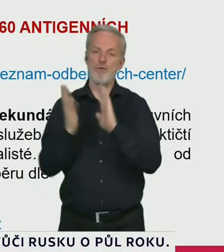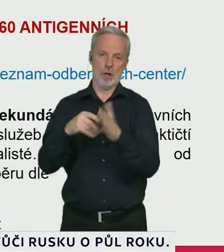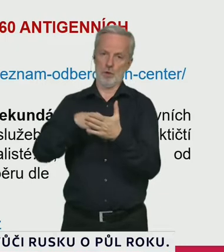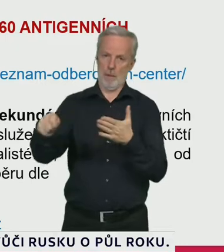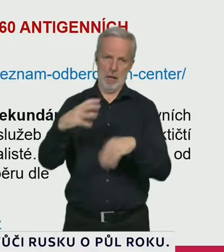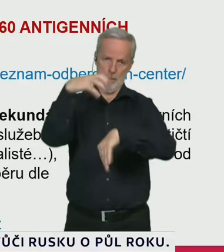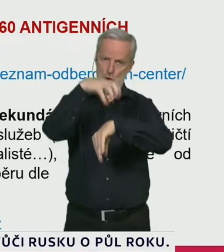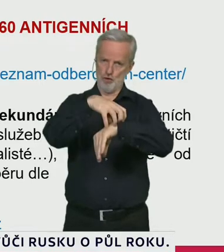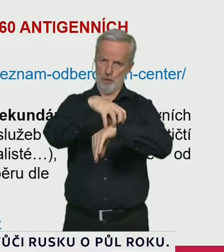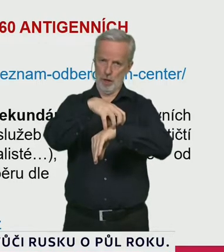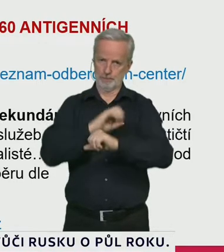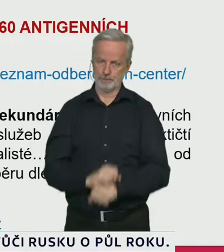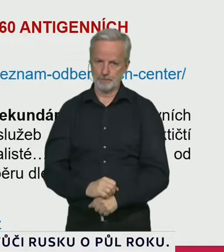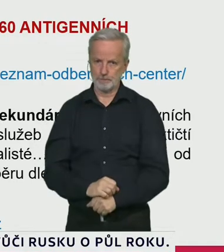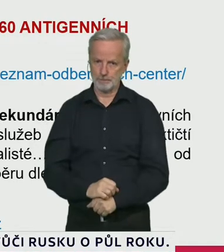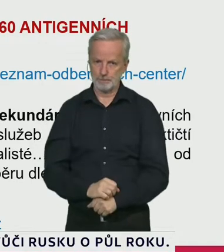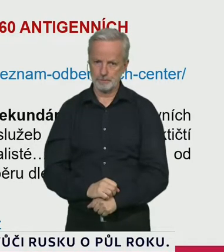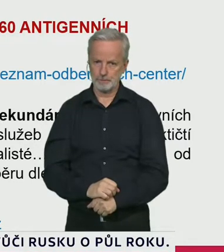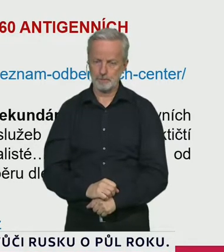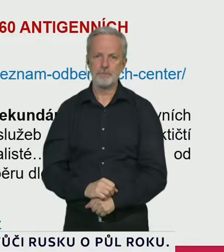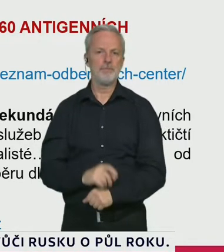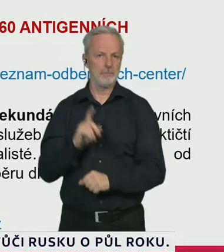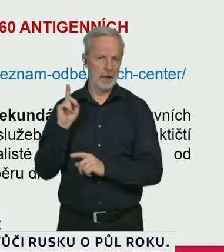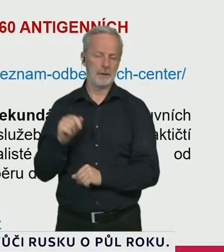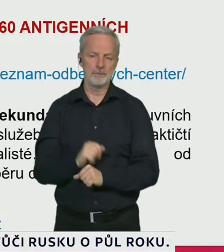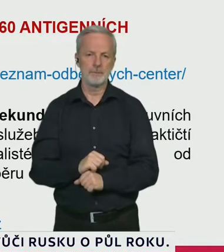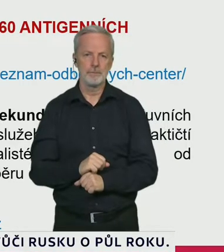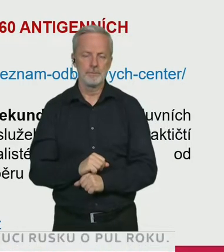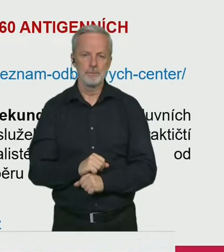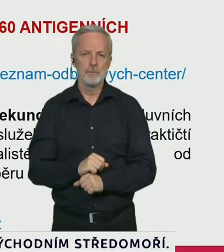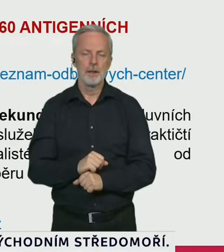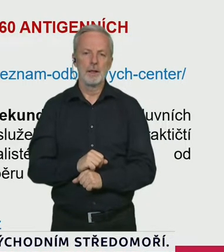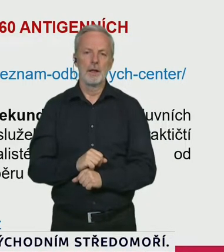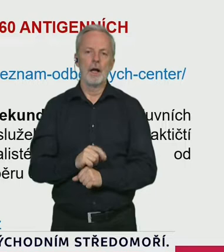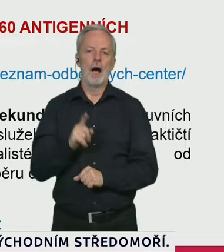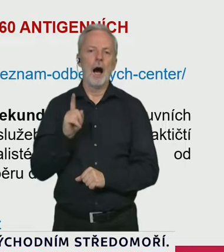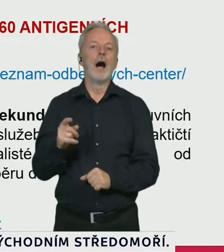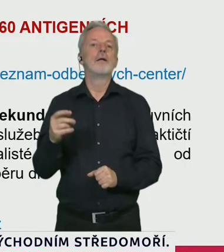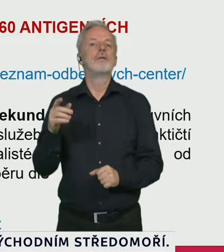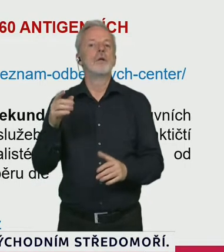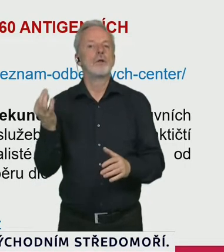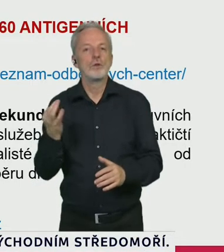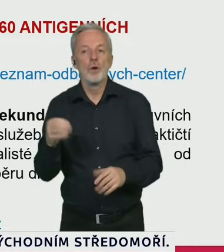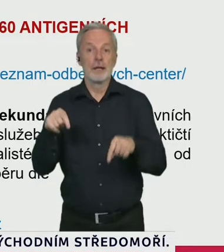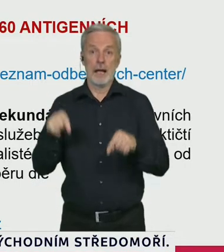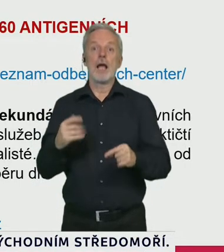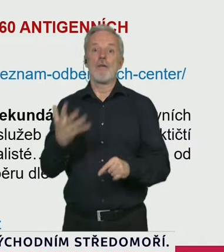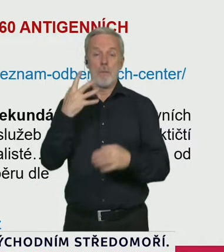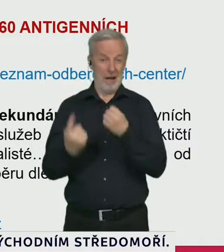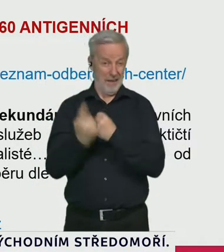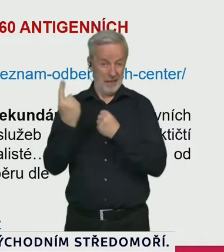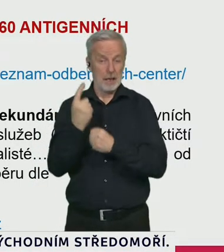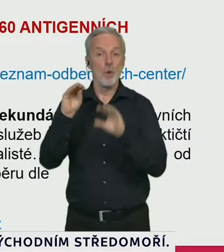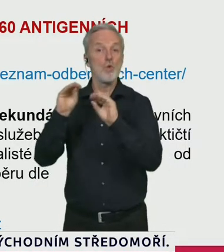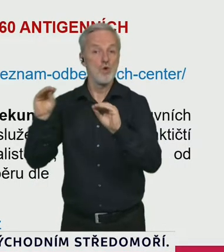učitelů, pedagogických pracovníků. Jak to tedy po týdnu vypadá? Celkem bylo provedeno